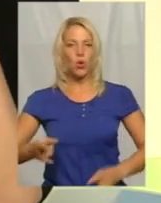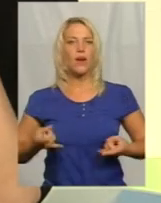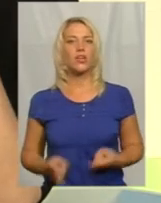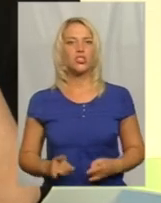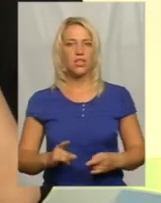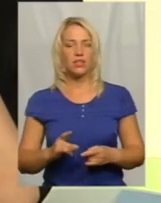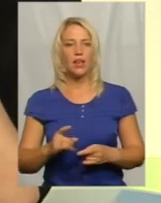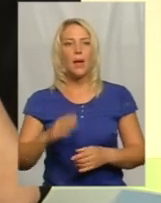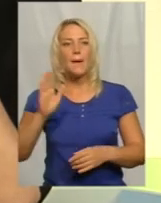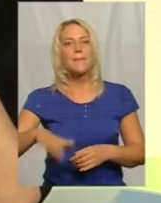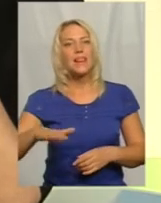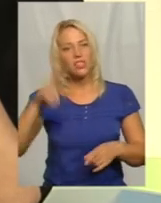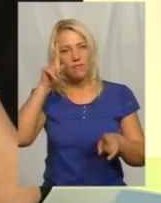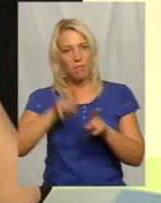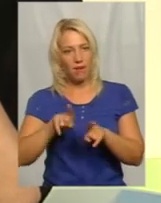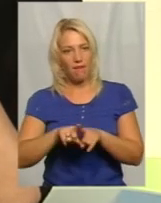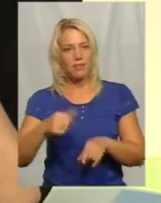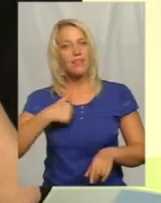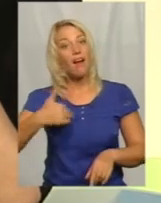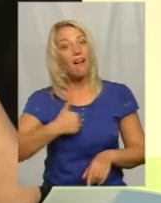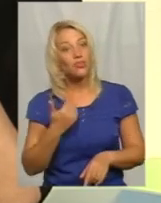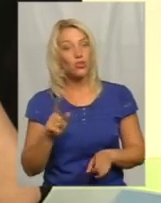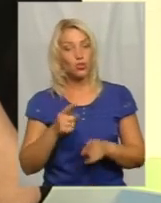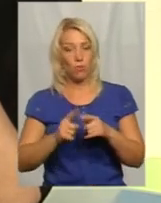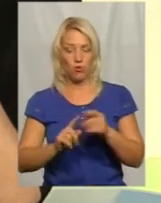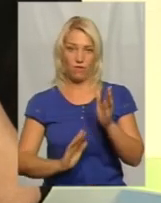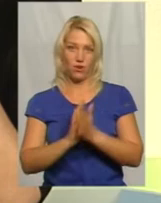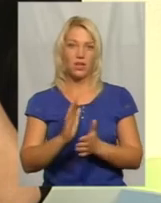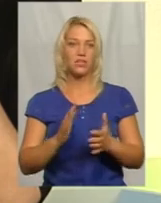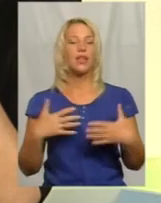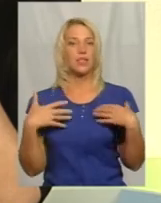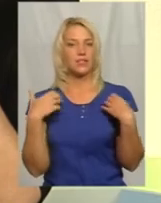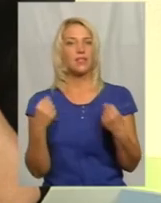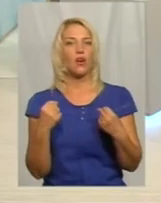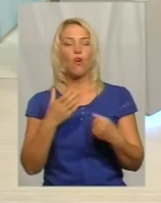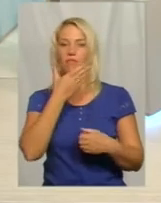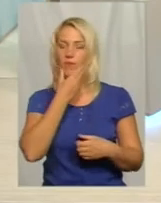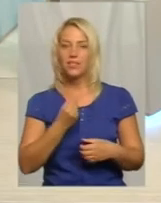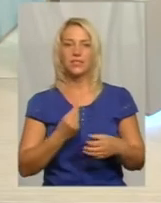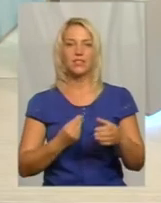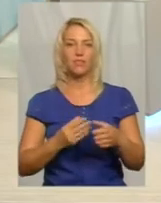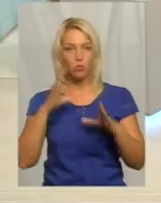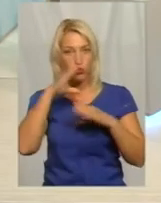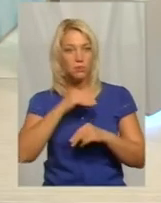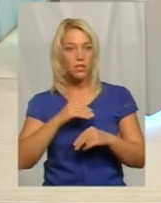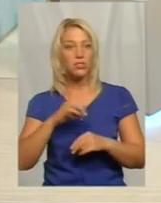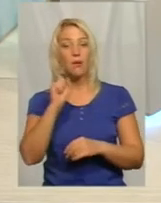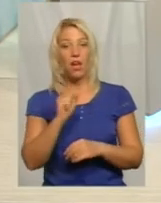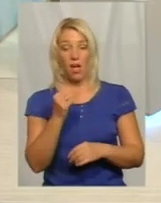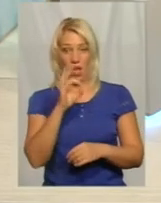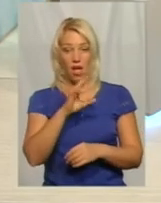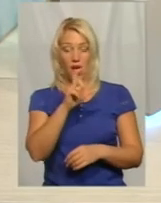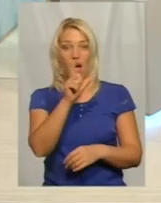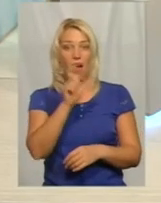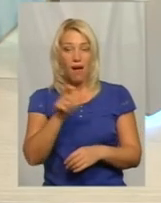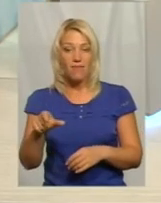брата. Я дуже хочу, щоб він вирос здоровим, красивим, успішним. А вони в цей